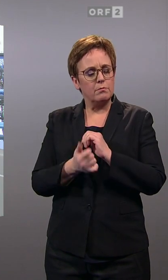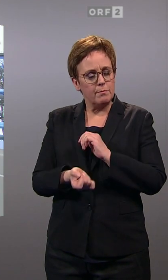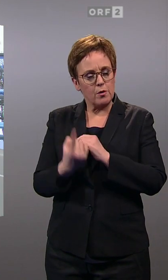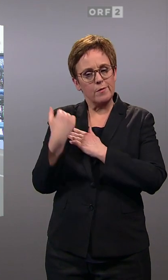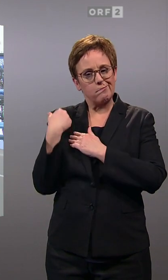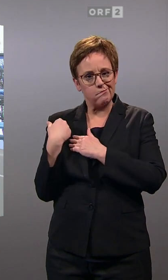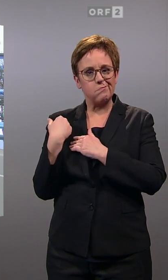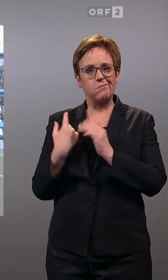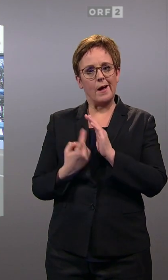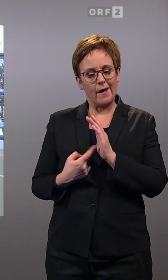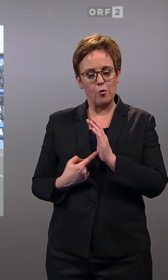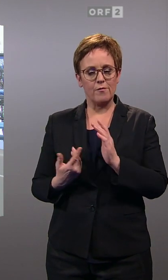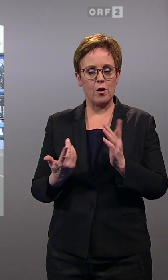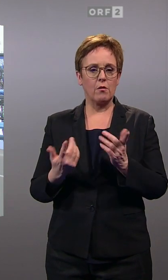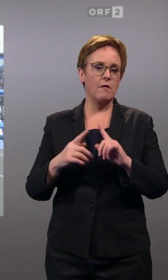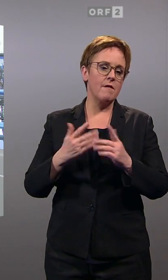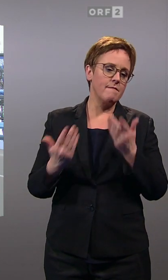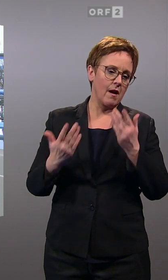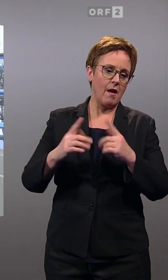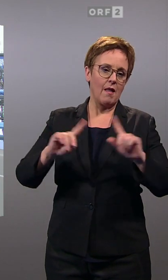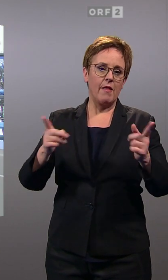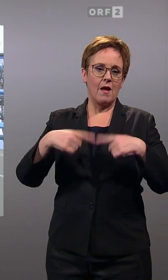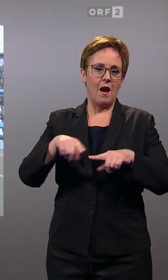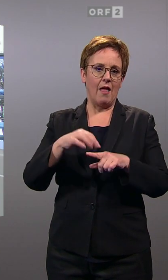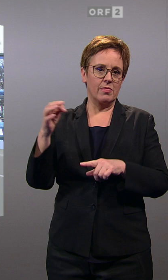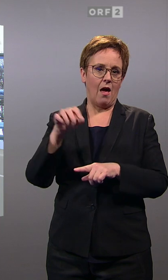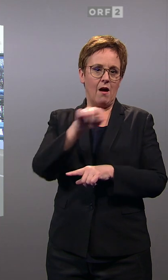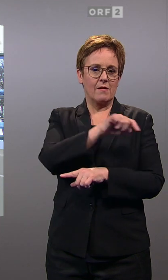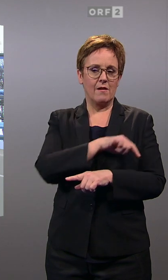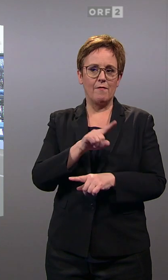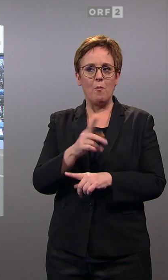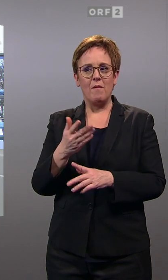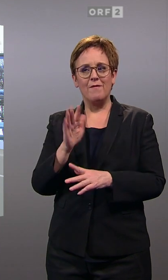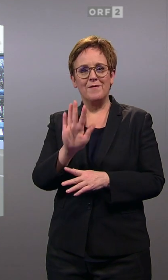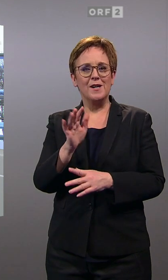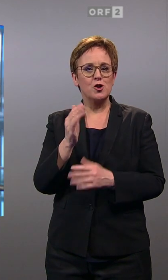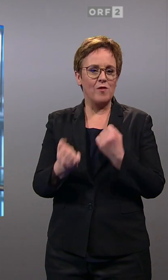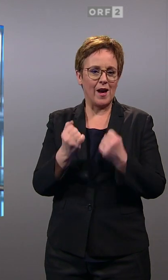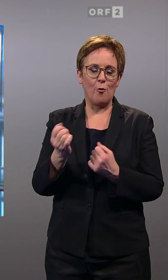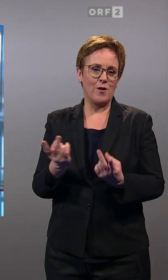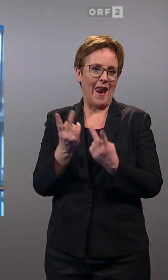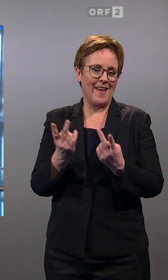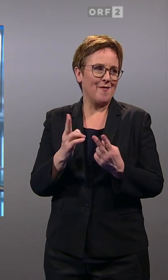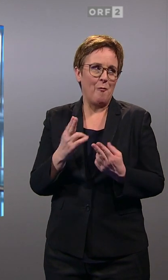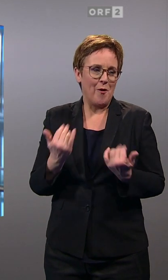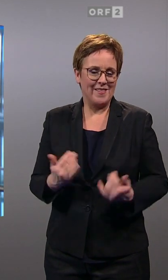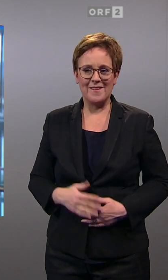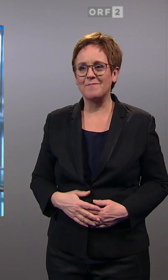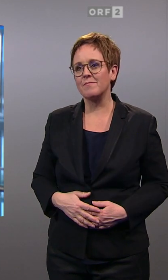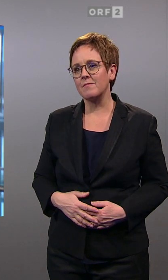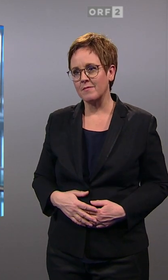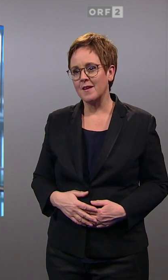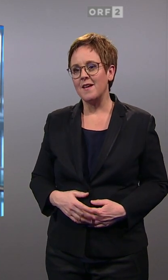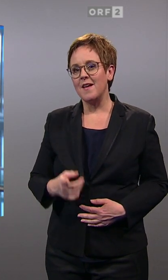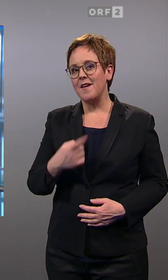auch im Vergleich mit anderen Landtagswahlen? Was macht Ihnen das Leben schwierig oder leichter heute? Ich kann sagen, wir